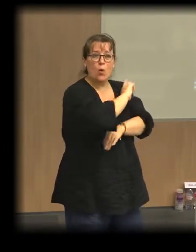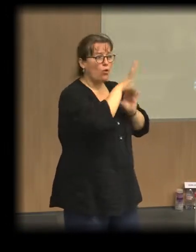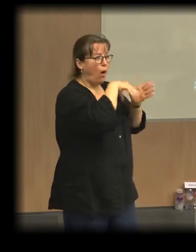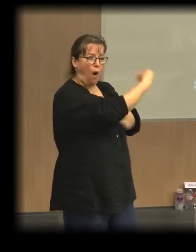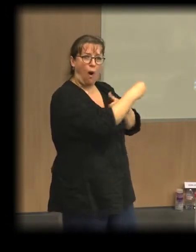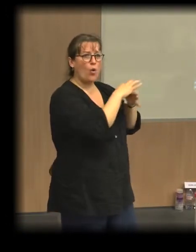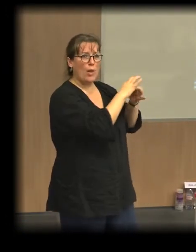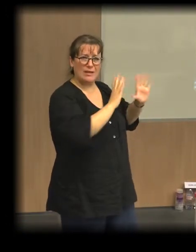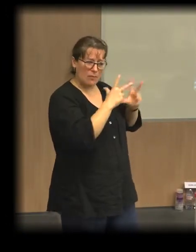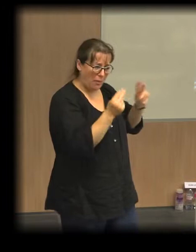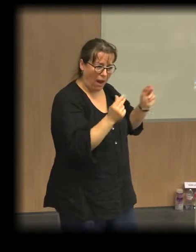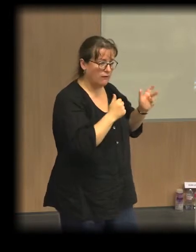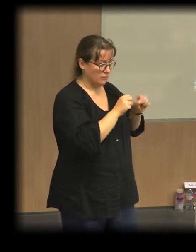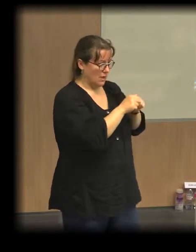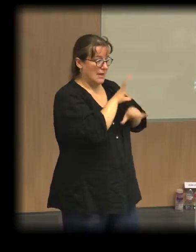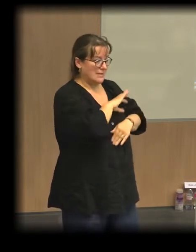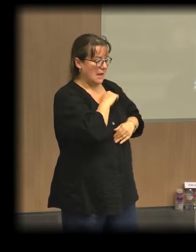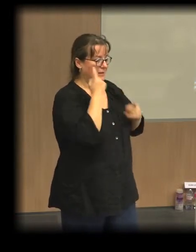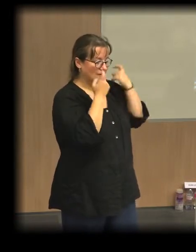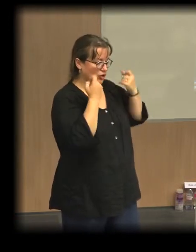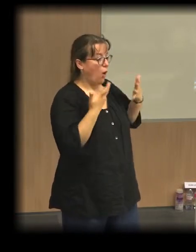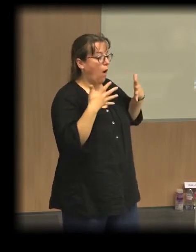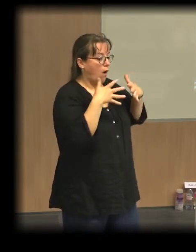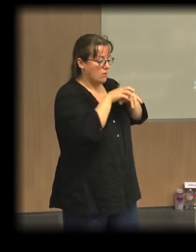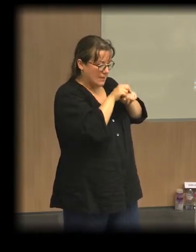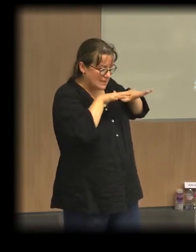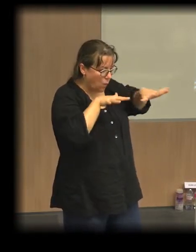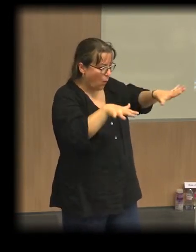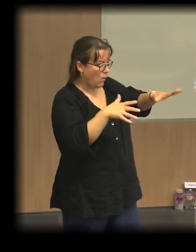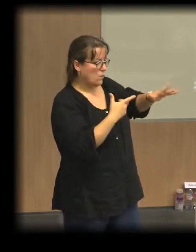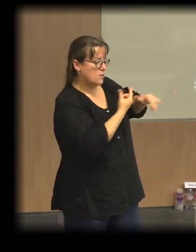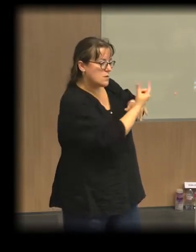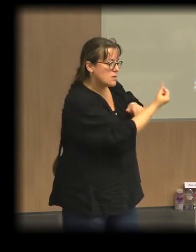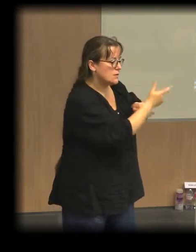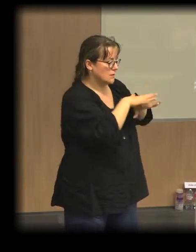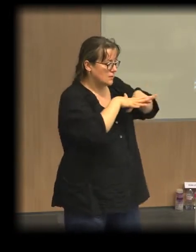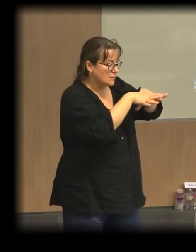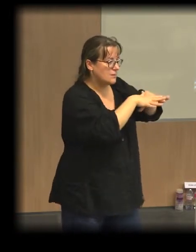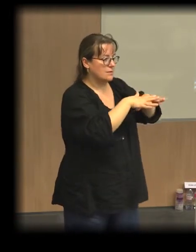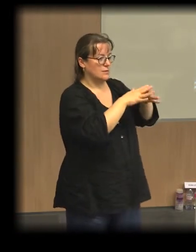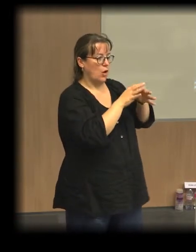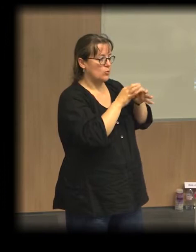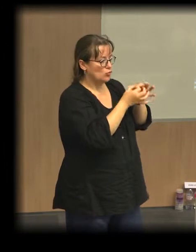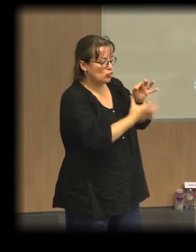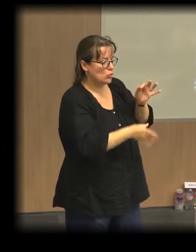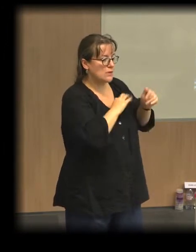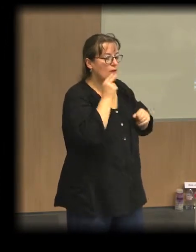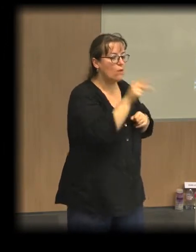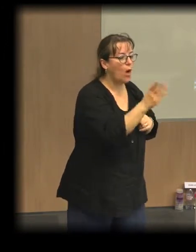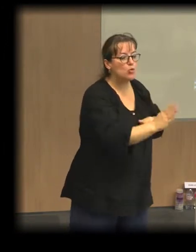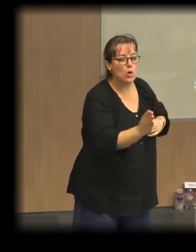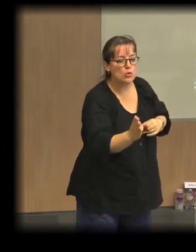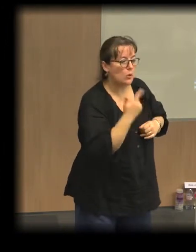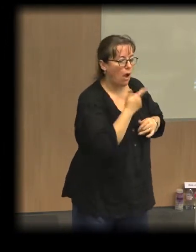un territoire des réponses qui soient des réponses beaucoup plus adaptées. Parce qu'on dit aujourd'hui que l